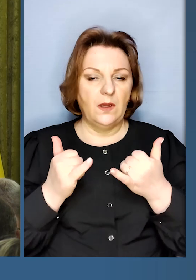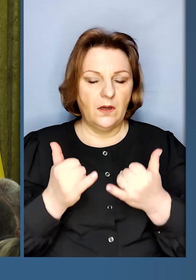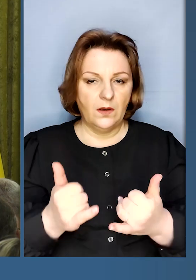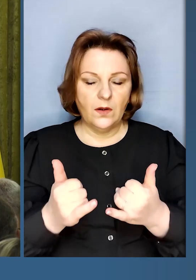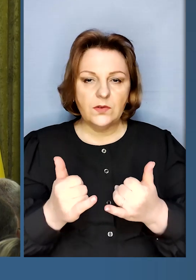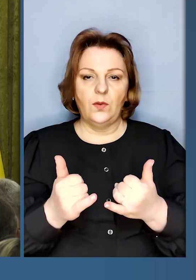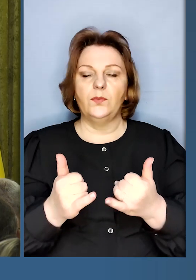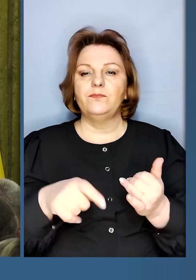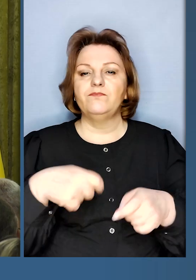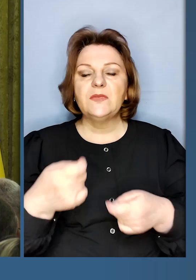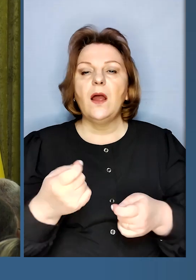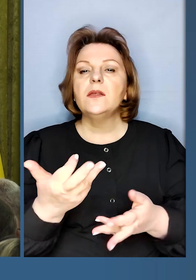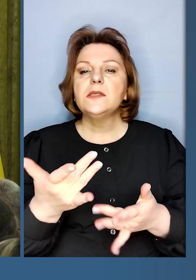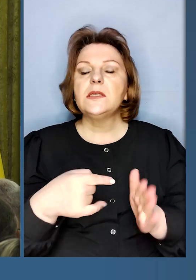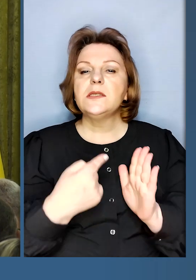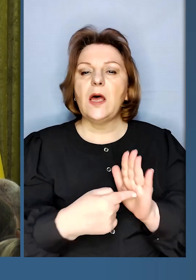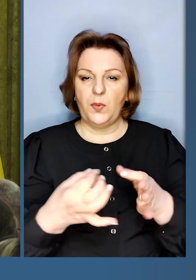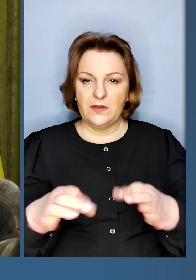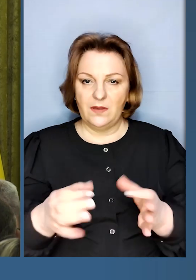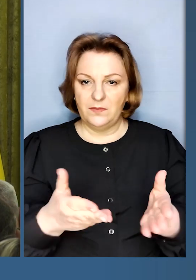Шановним лідерам пару запитань.